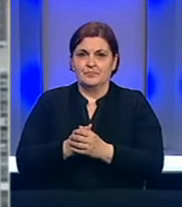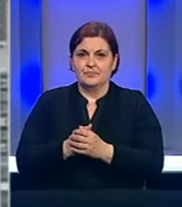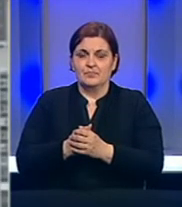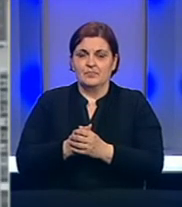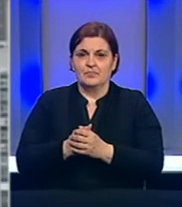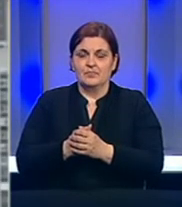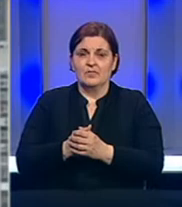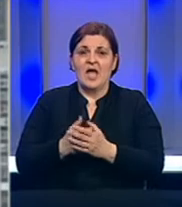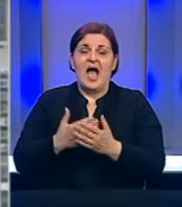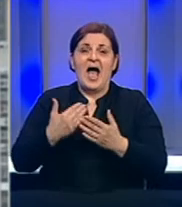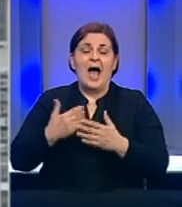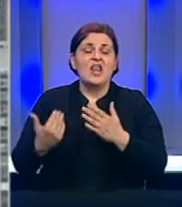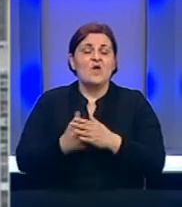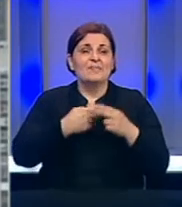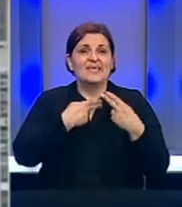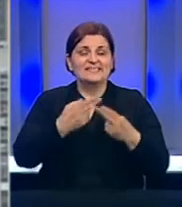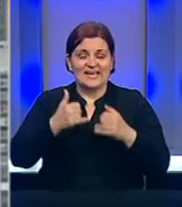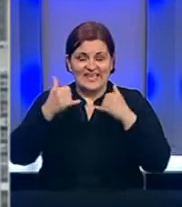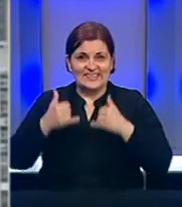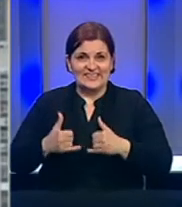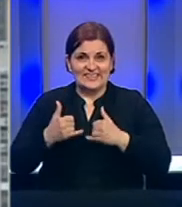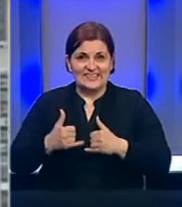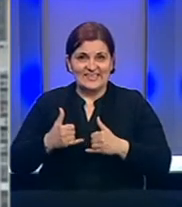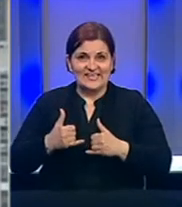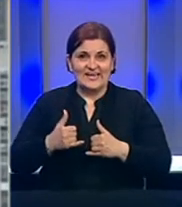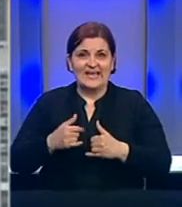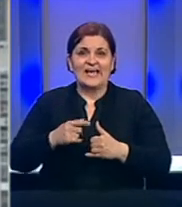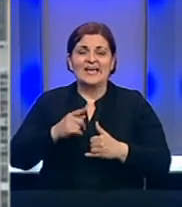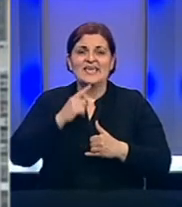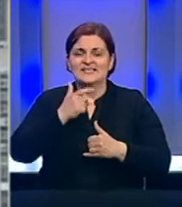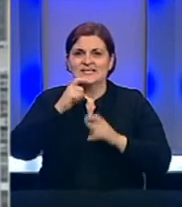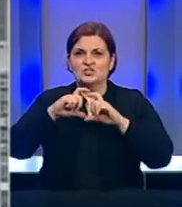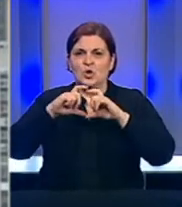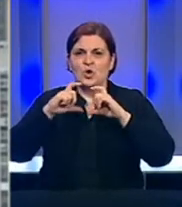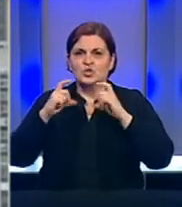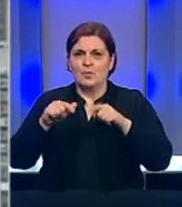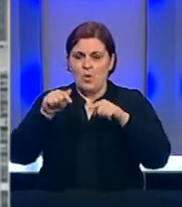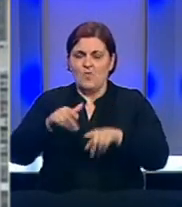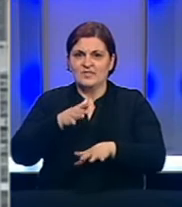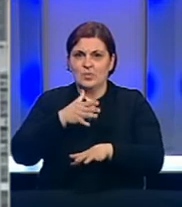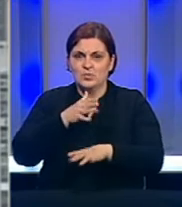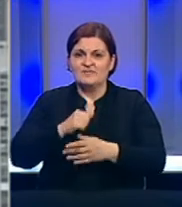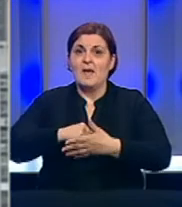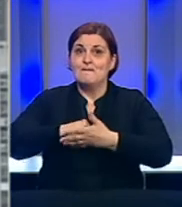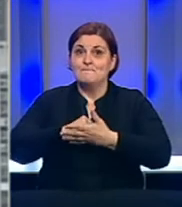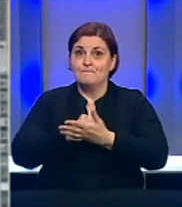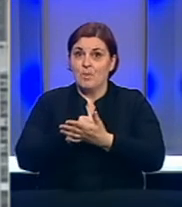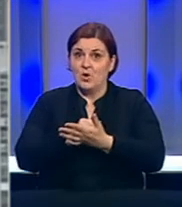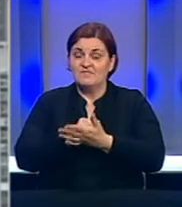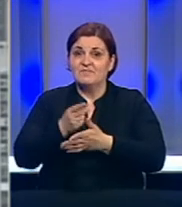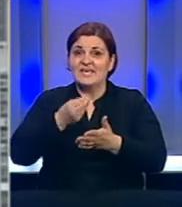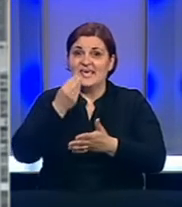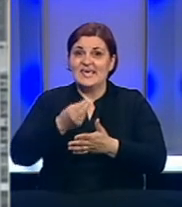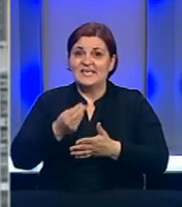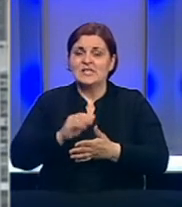A među novozaraženim danas je i korisnica gerontološkog centra ovdje u Sarajevu. Potvrdila je ovo u izjebama